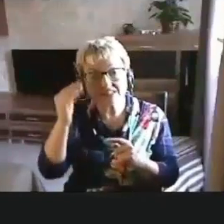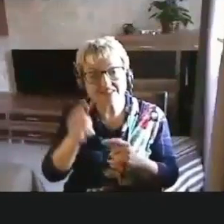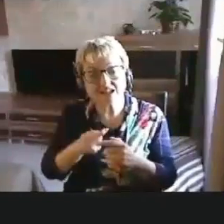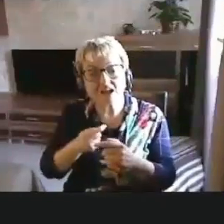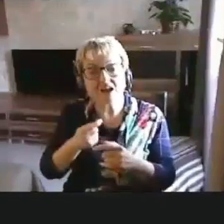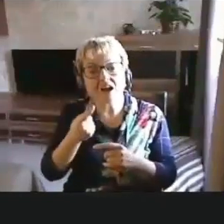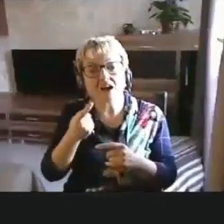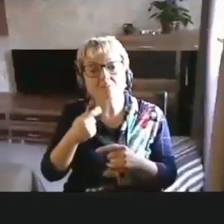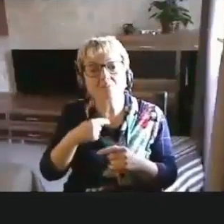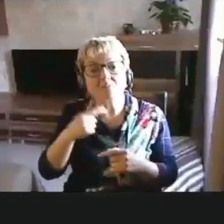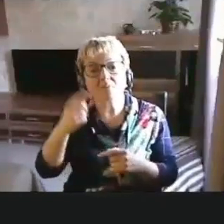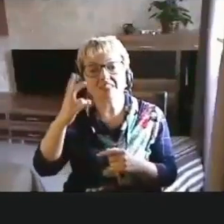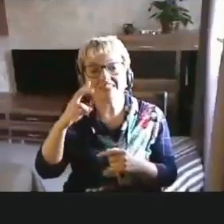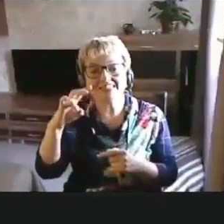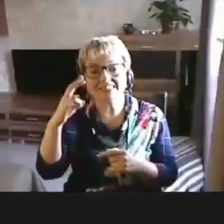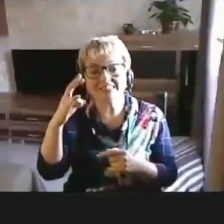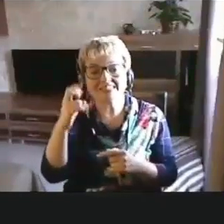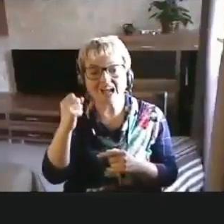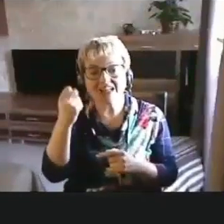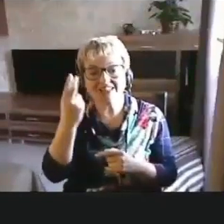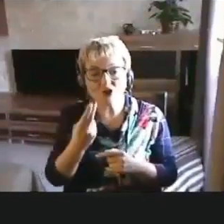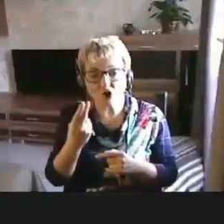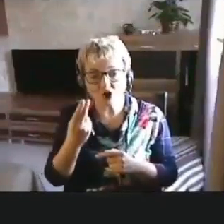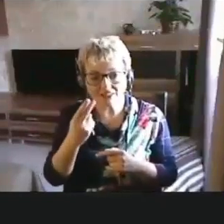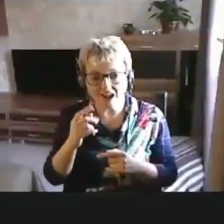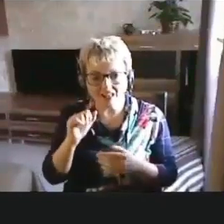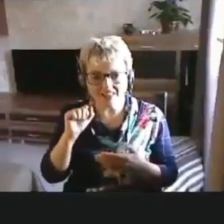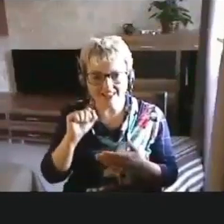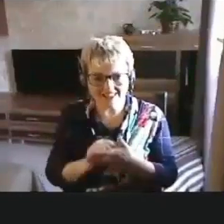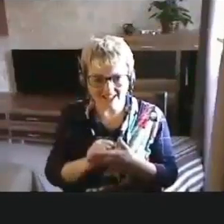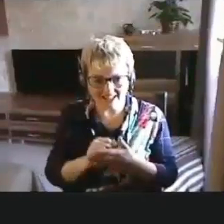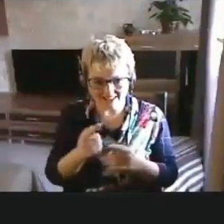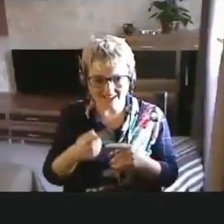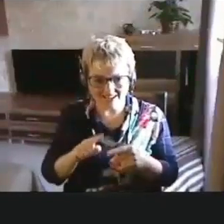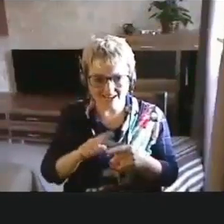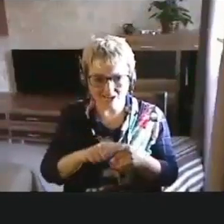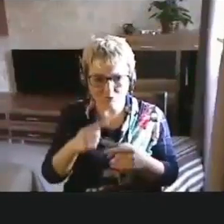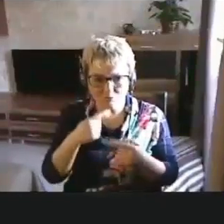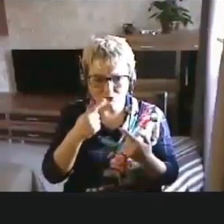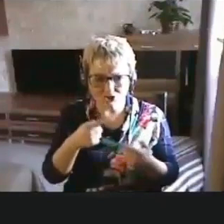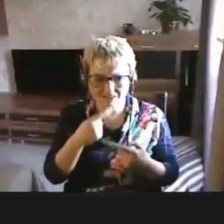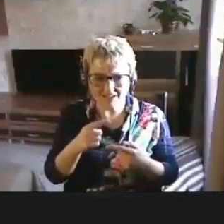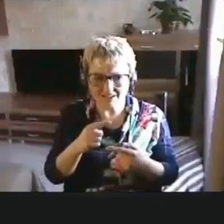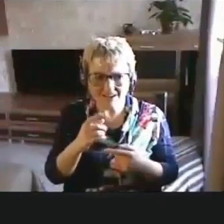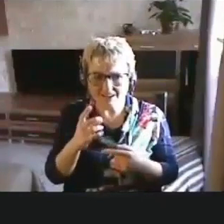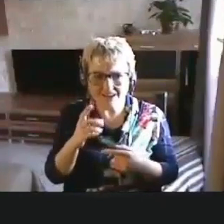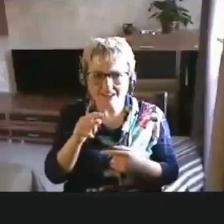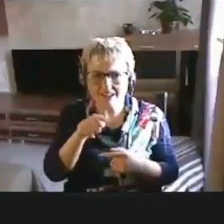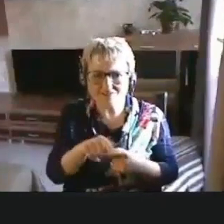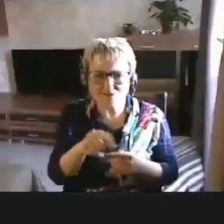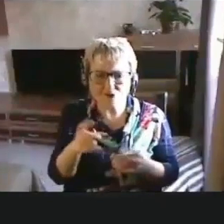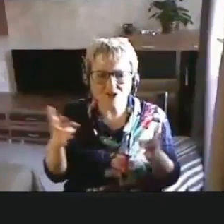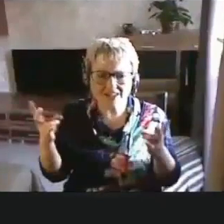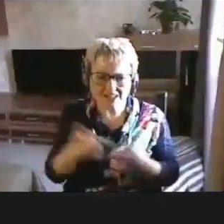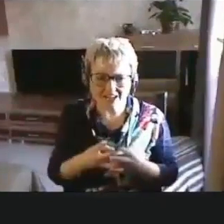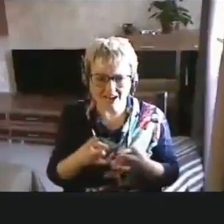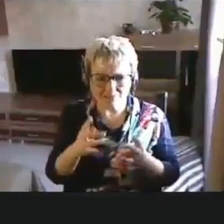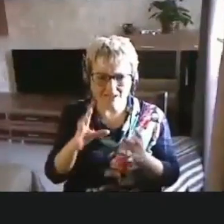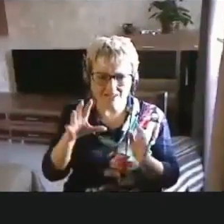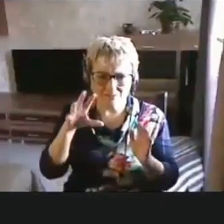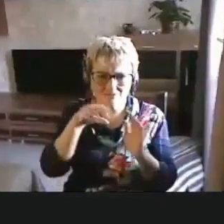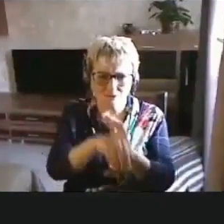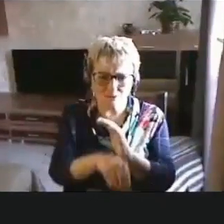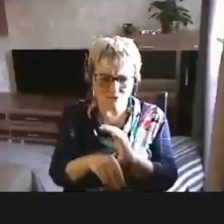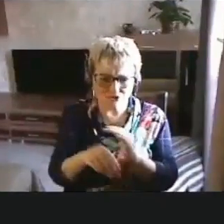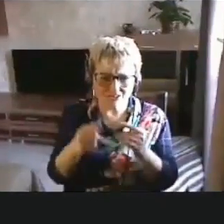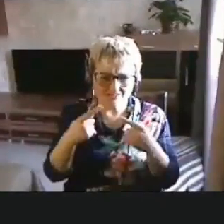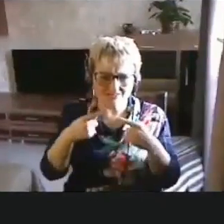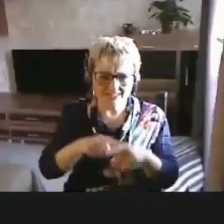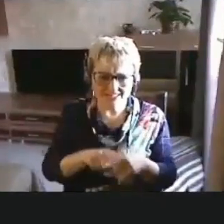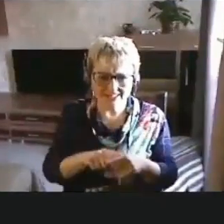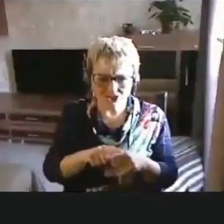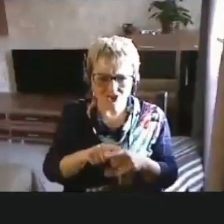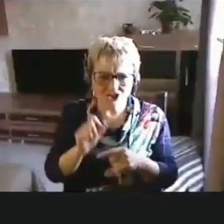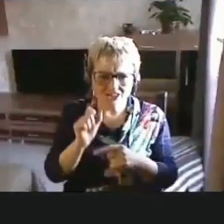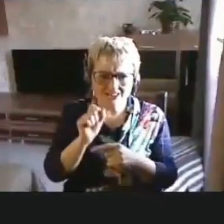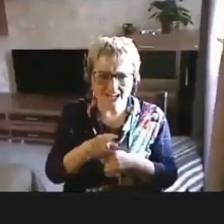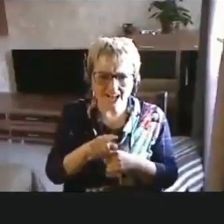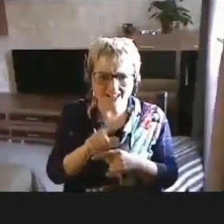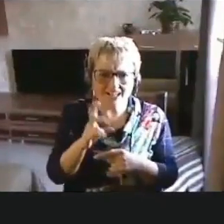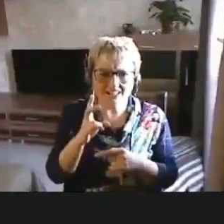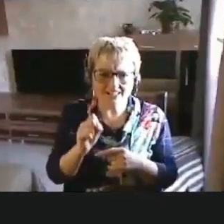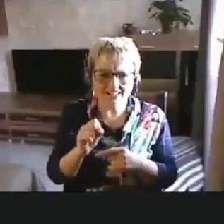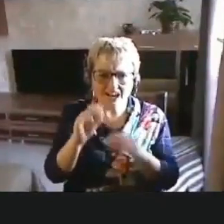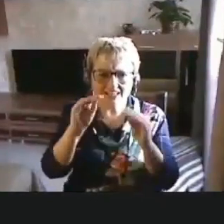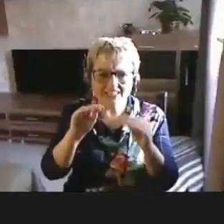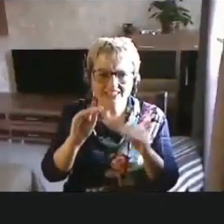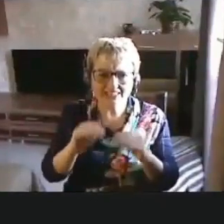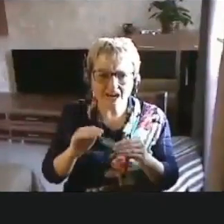национальный стандарт, о котором мы сегодня говорим, его необходимо включать в техническое задание на